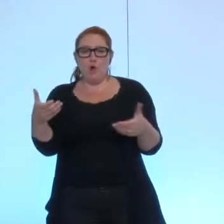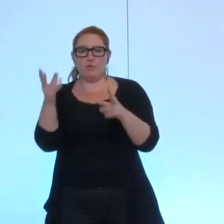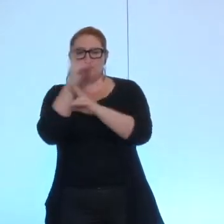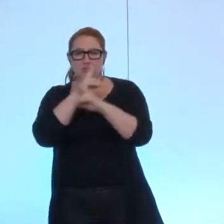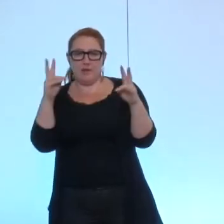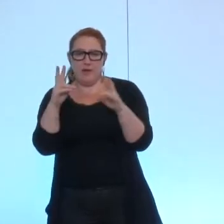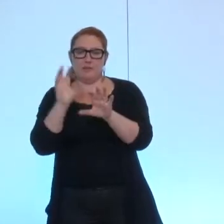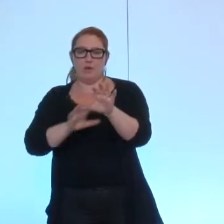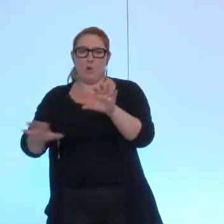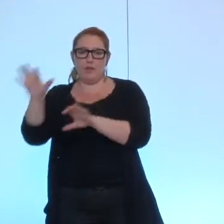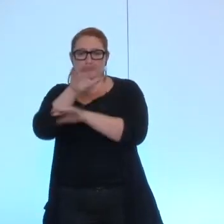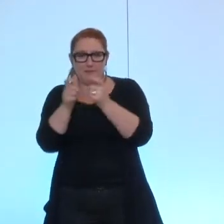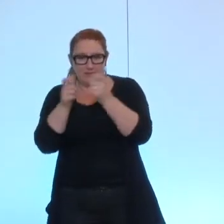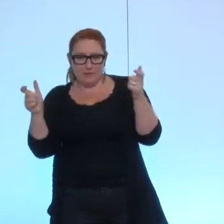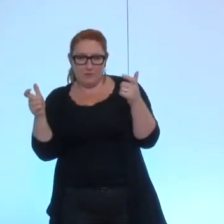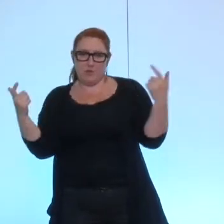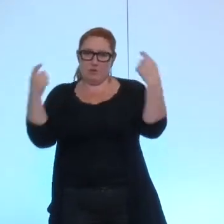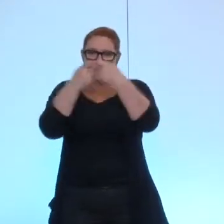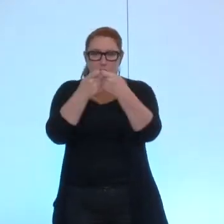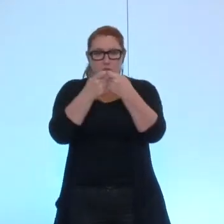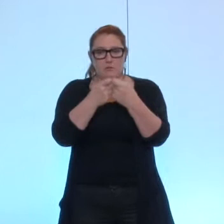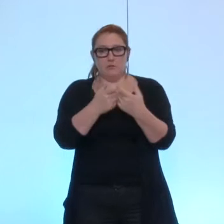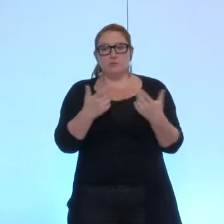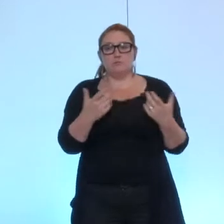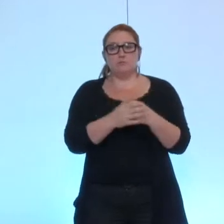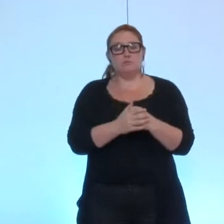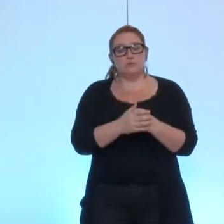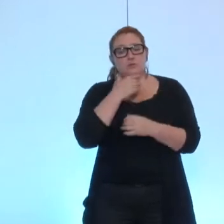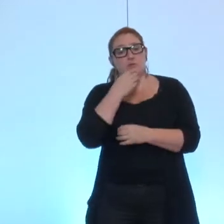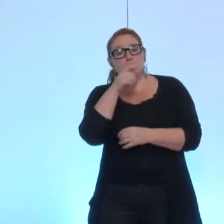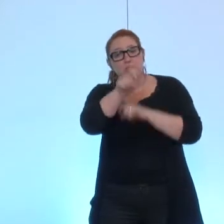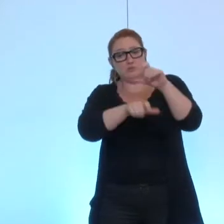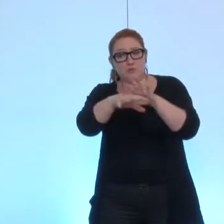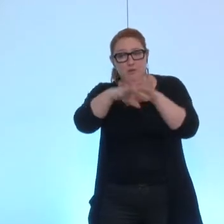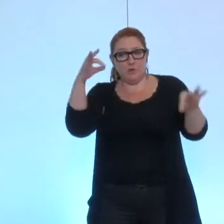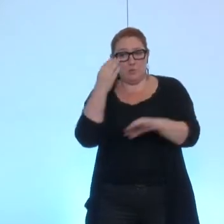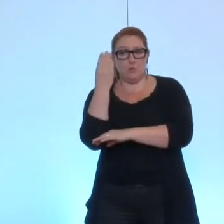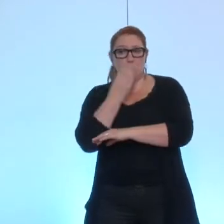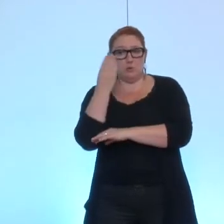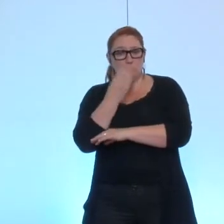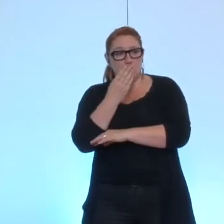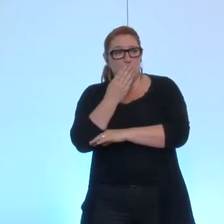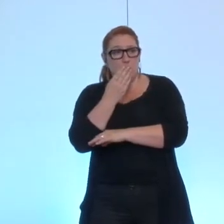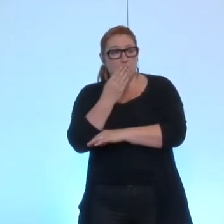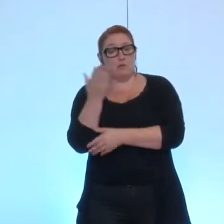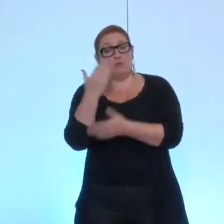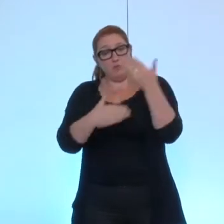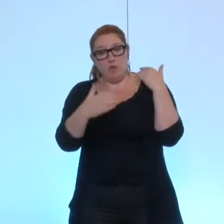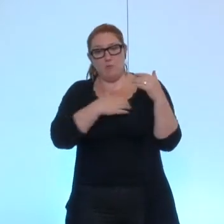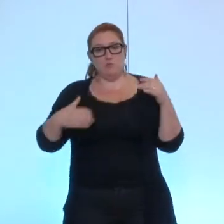territoriales et qui correspond à un besoin pour les élus de la municipalité.